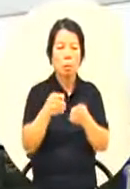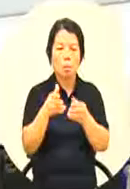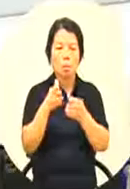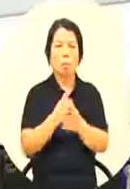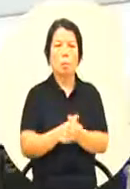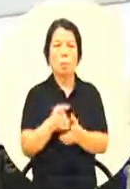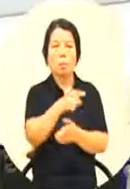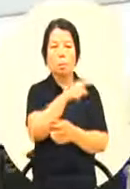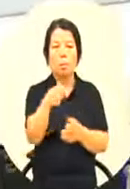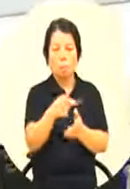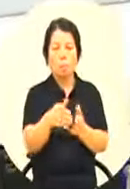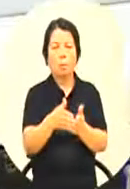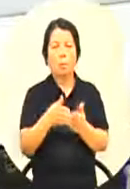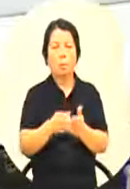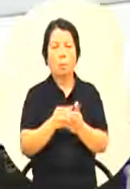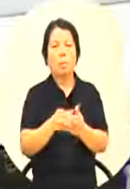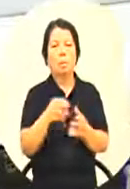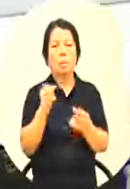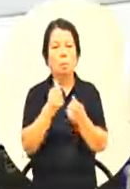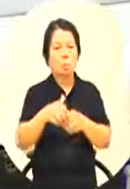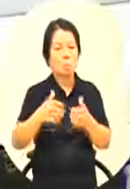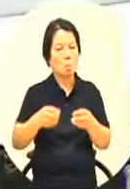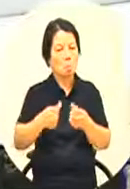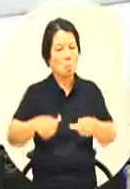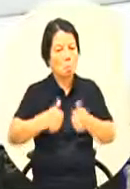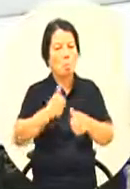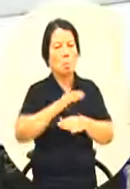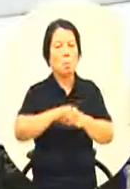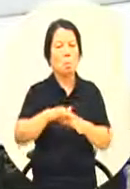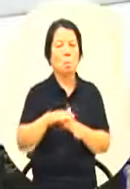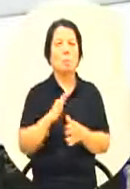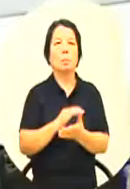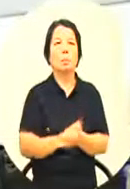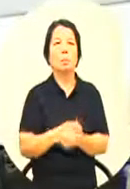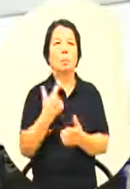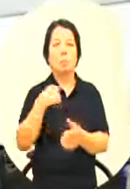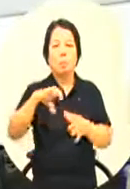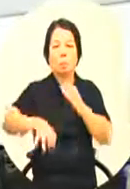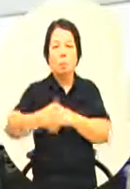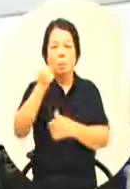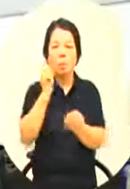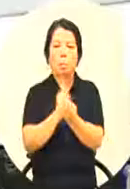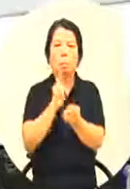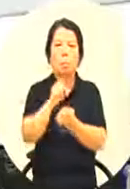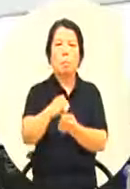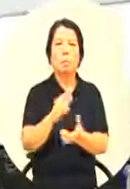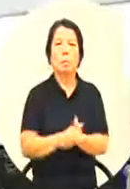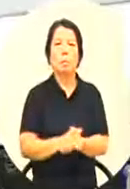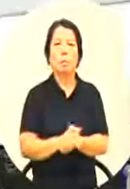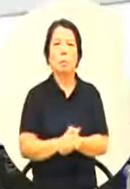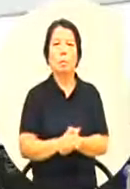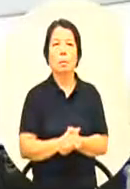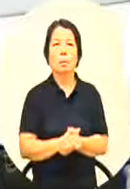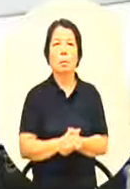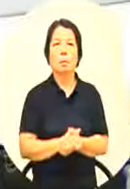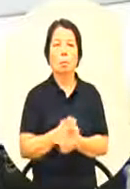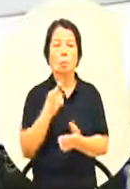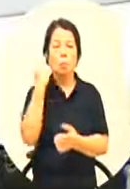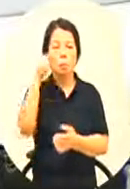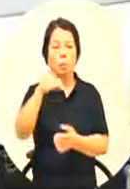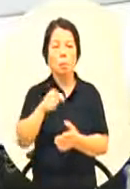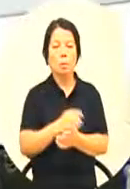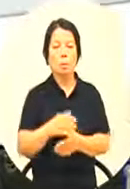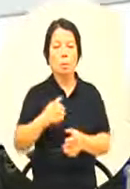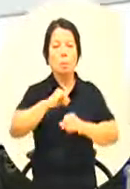是很乐观其成那请问一下我们局长你对这方面我觉得这种